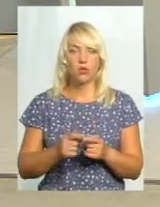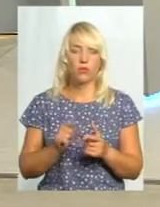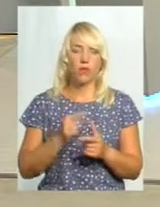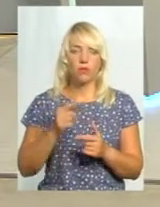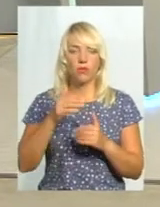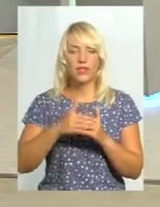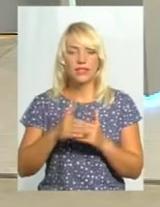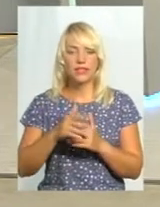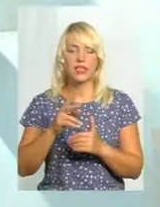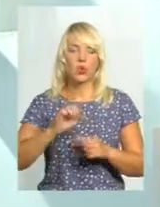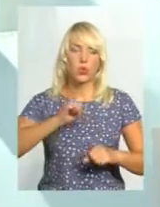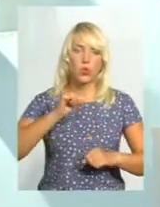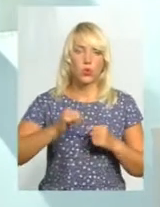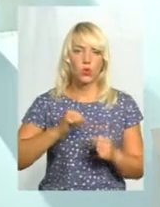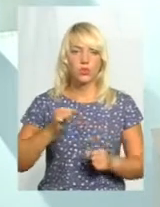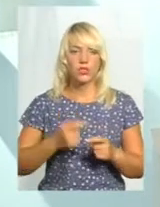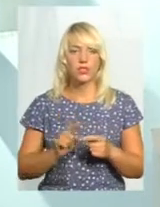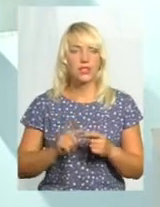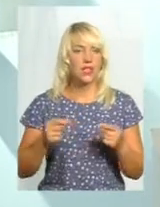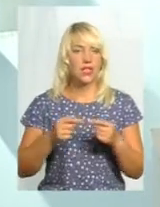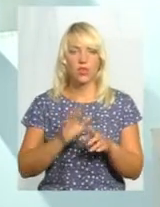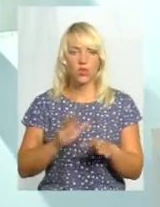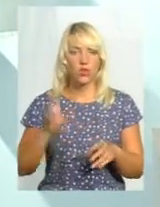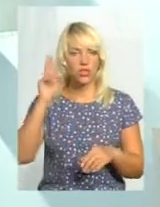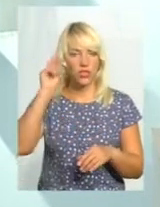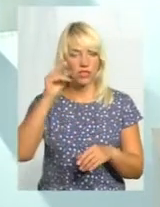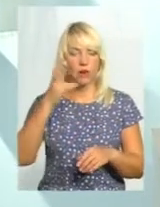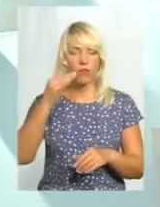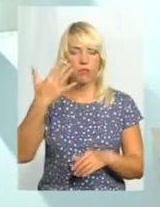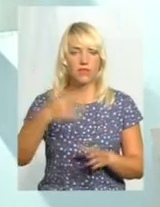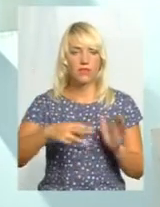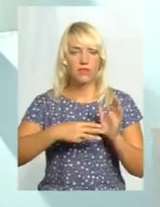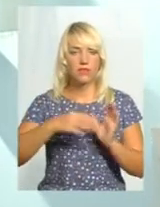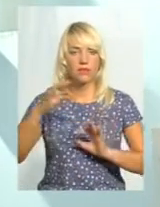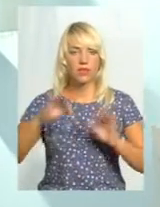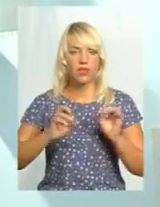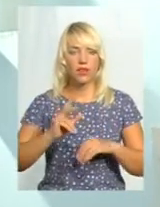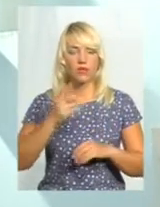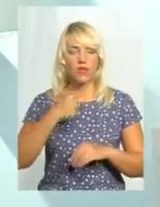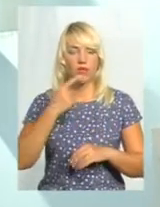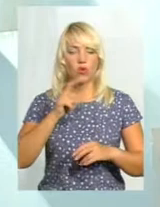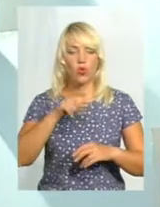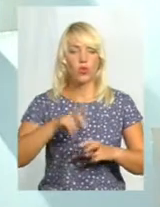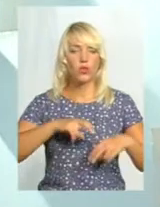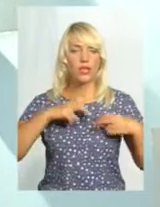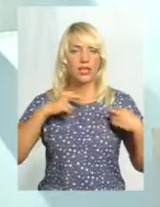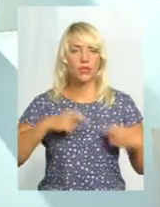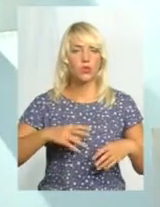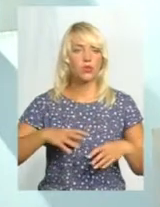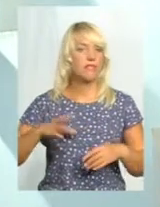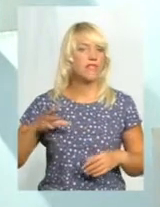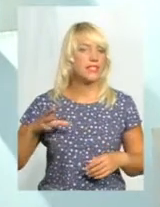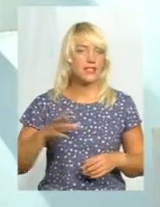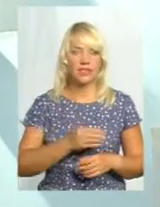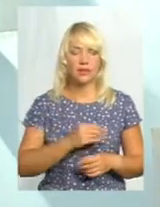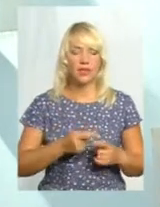говорити, що це точна цифра. Про 58%, як ви сказали, люди ризикують всім, тому що тут